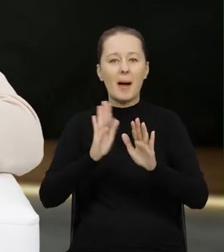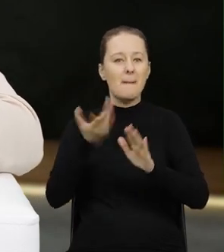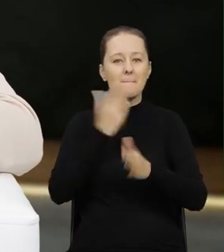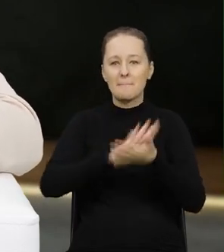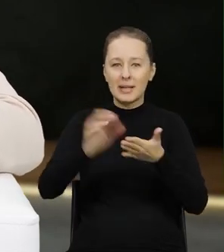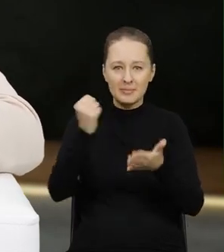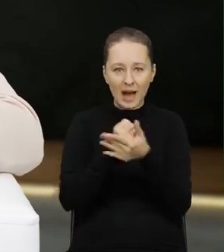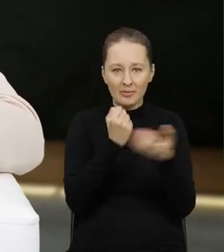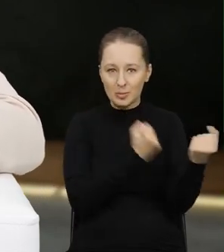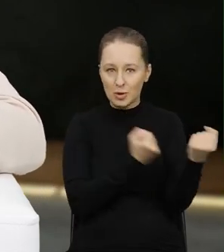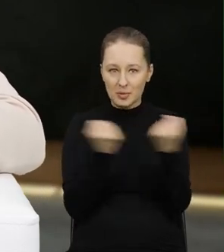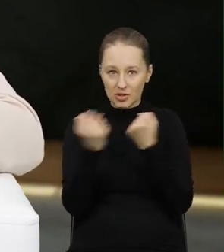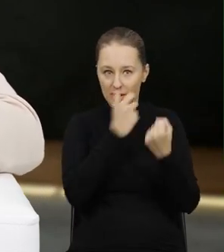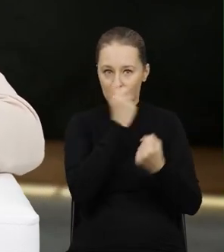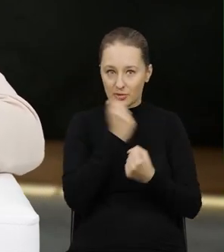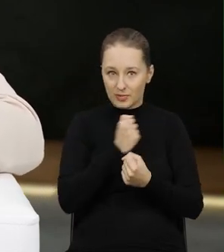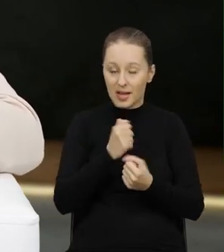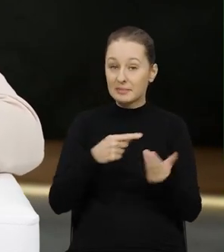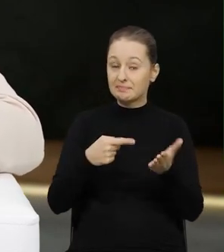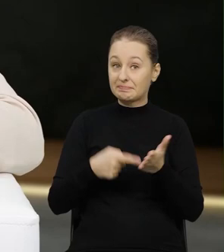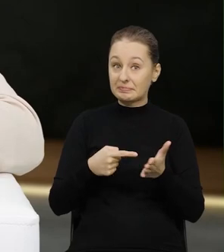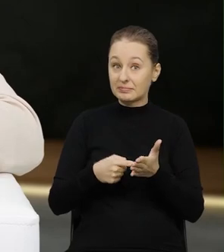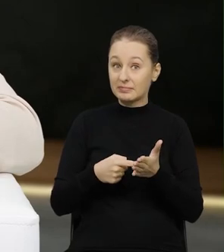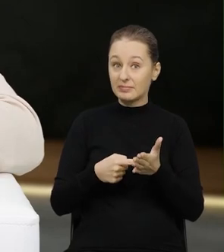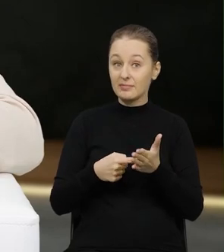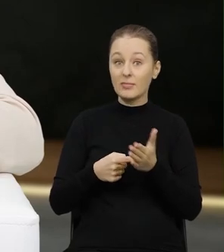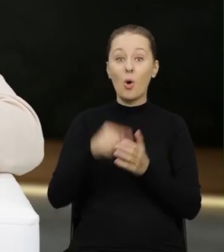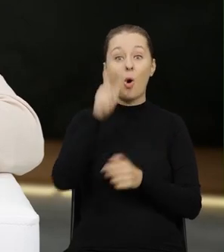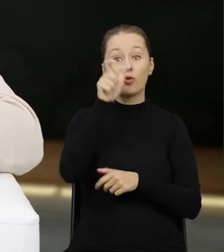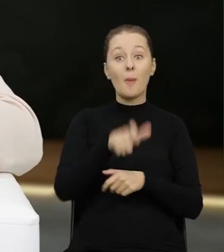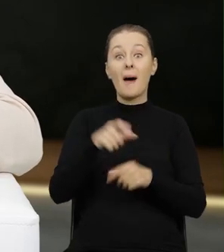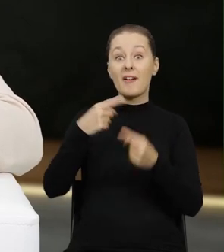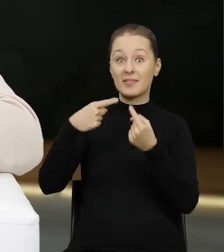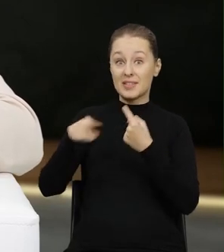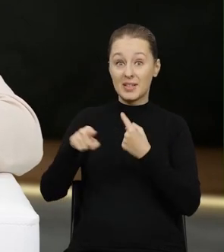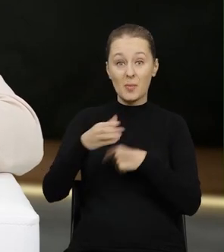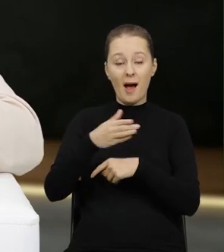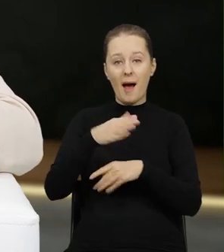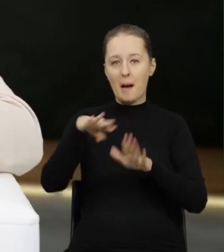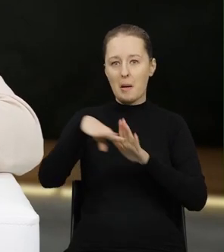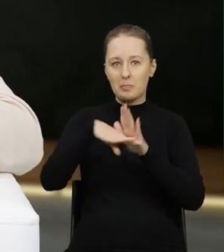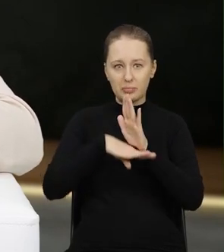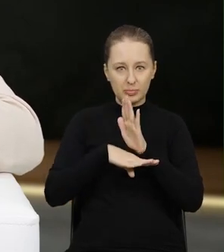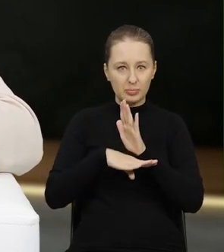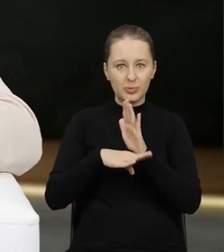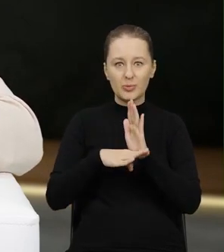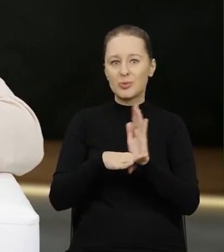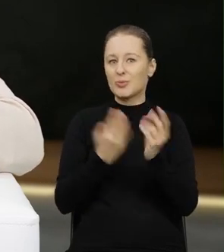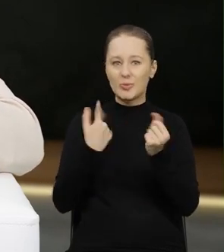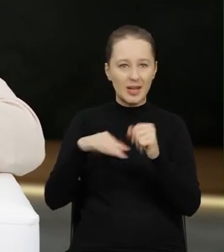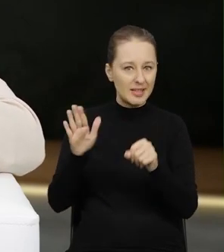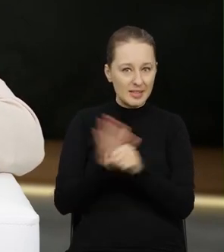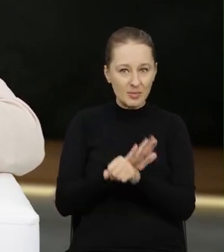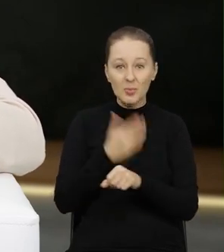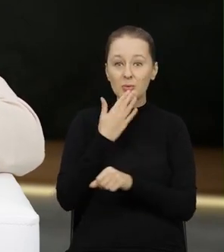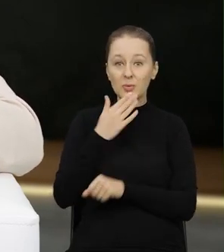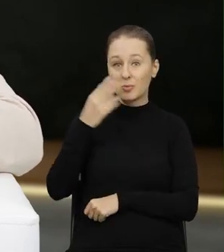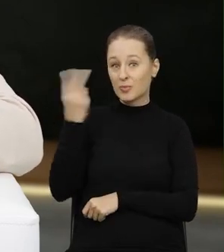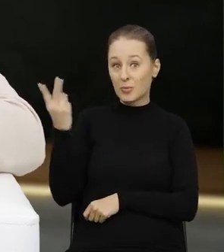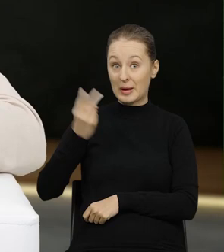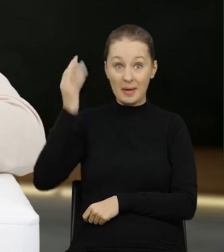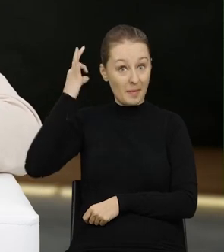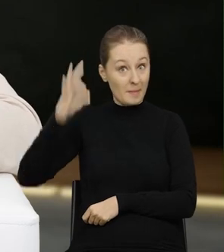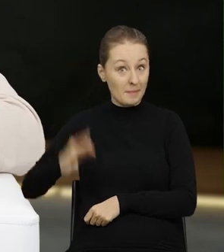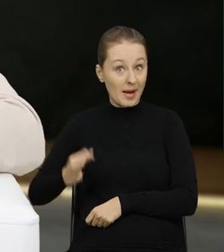najbardziej taki wysyłający, który nie dopełni tych wszystkich procedur, o których mówiła i pani Justyna.